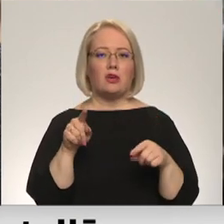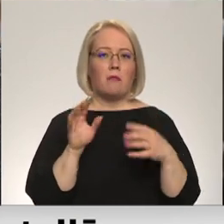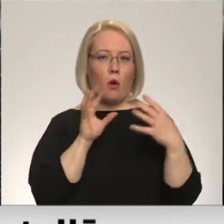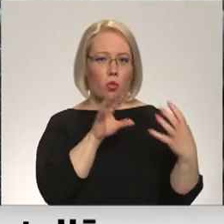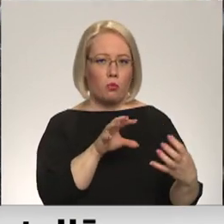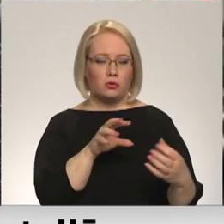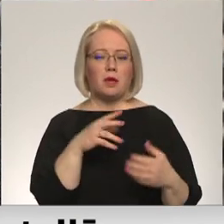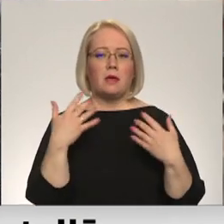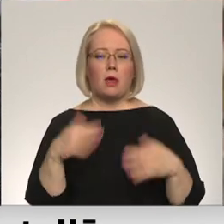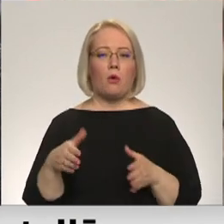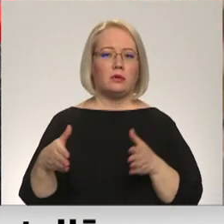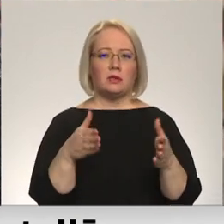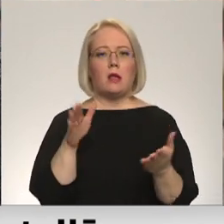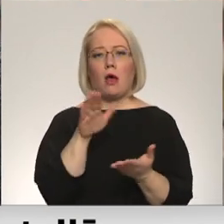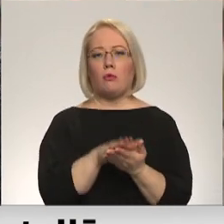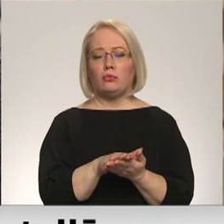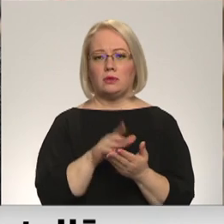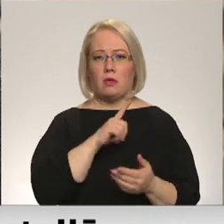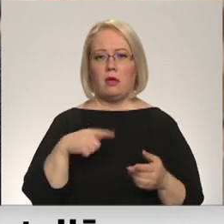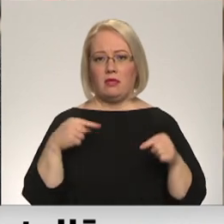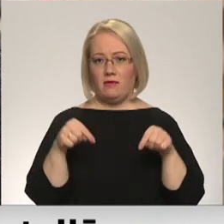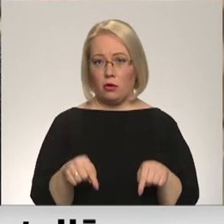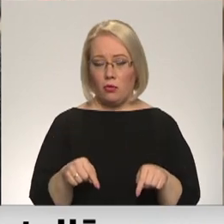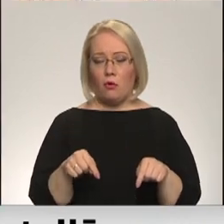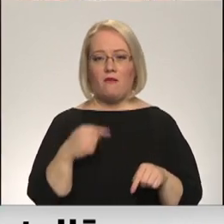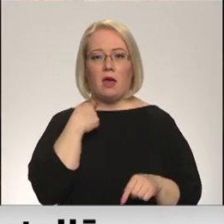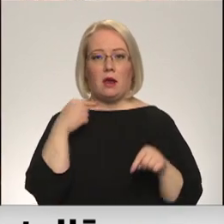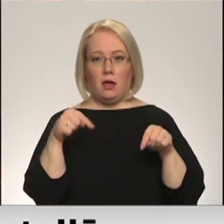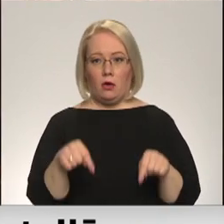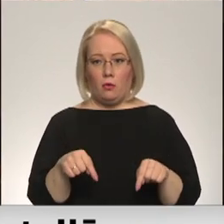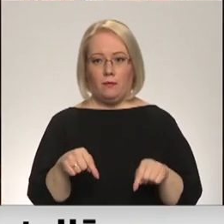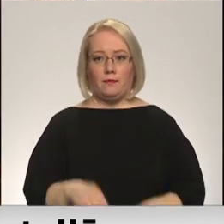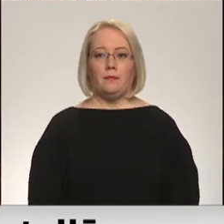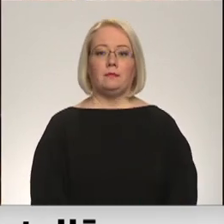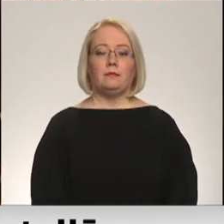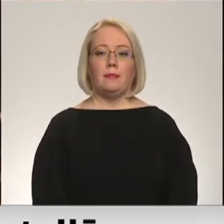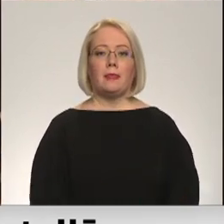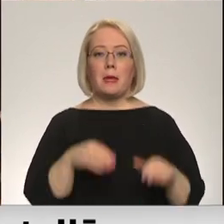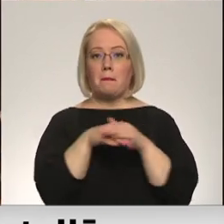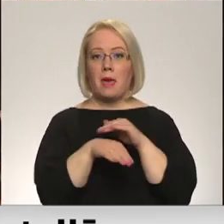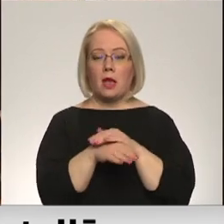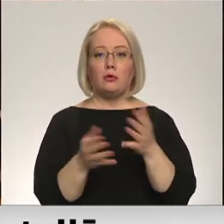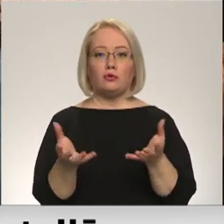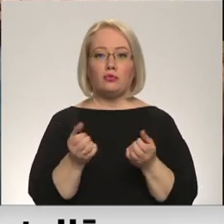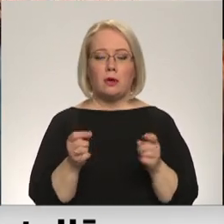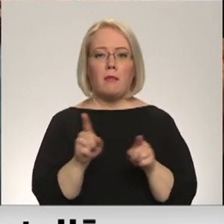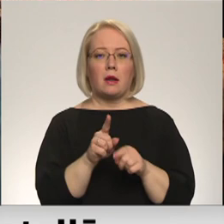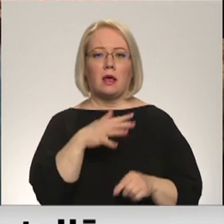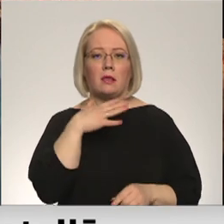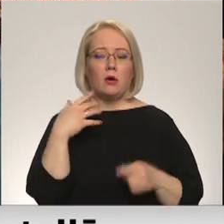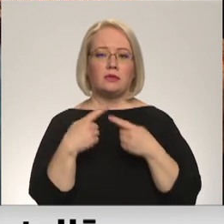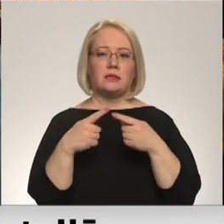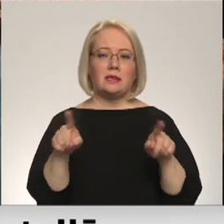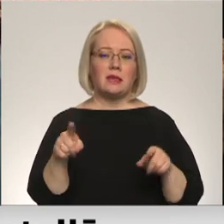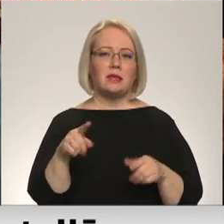kas ir ceļā uz Latviju vai Rīgu. Begļus uzņem arī daudzas citas